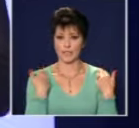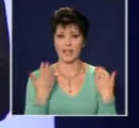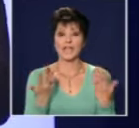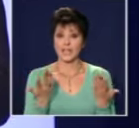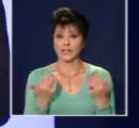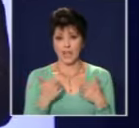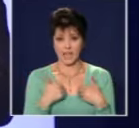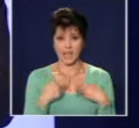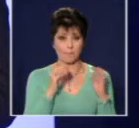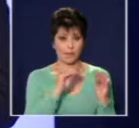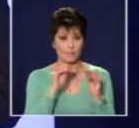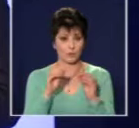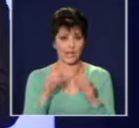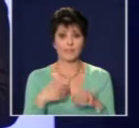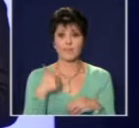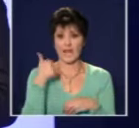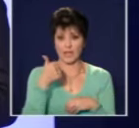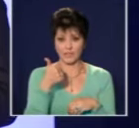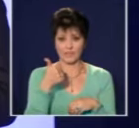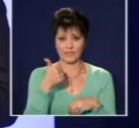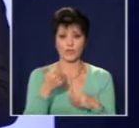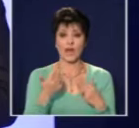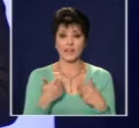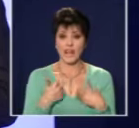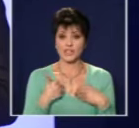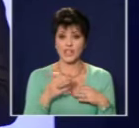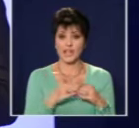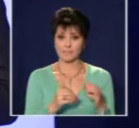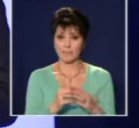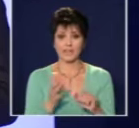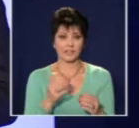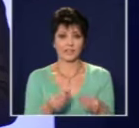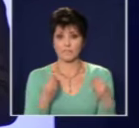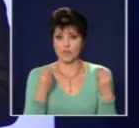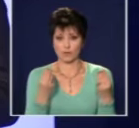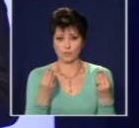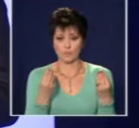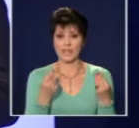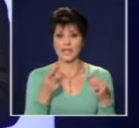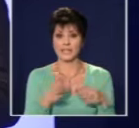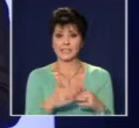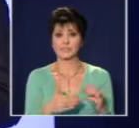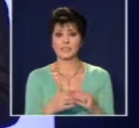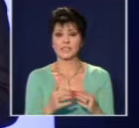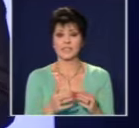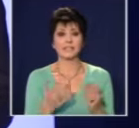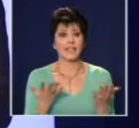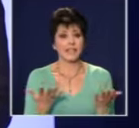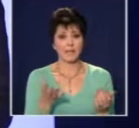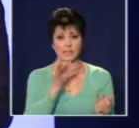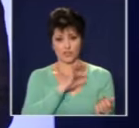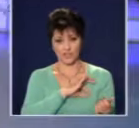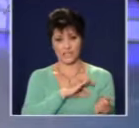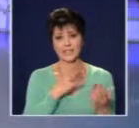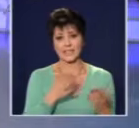преподаваме качествено и че нашите експерти са страхотни проблема на тези млади експерти и специалисти е, че те нямат шанс да се